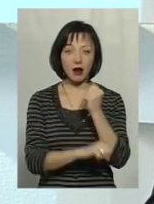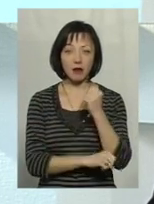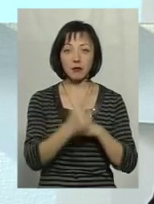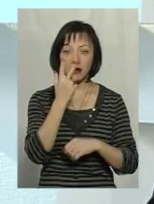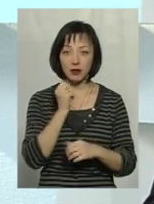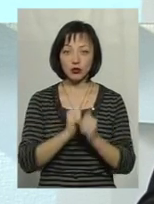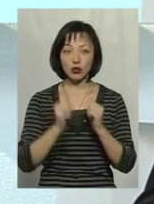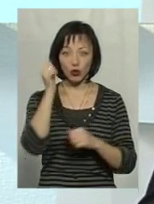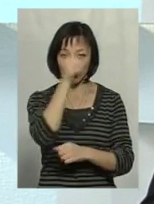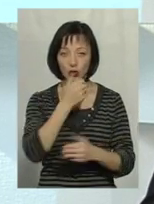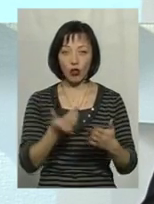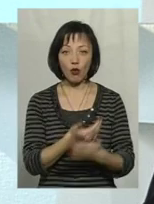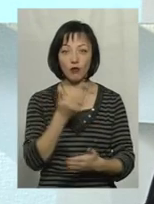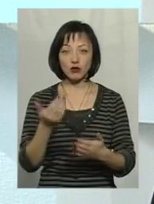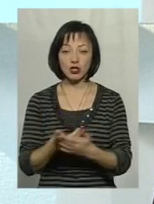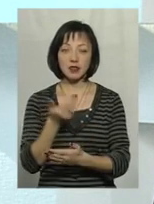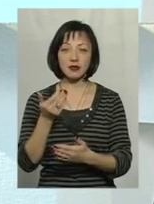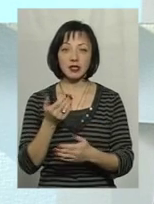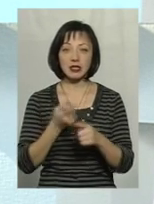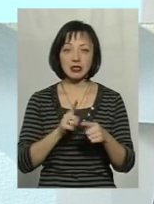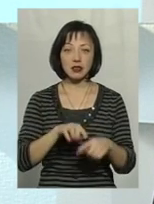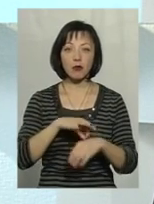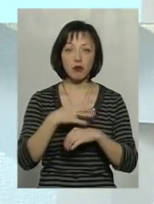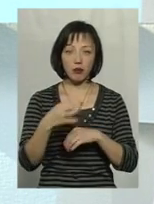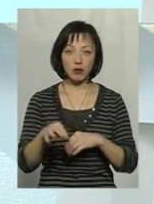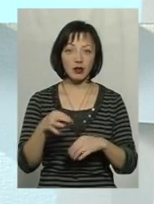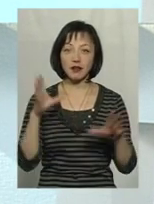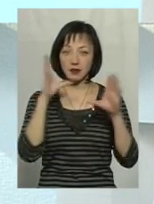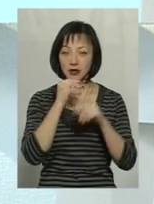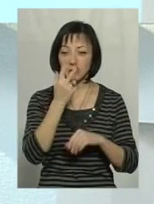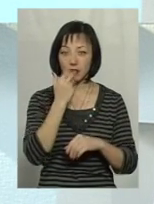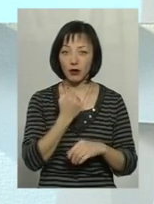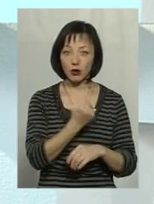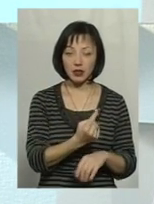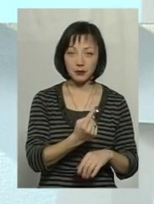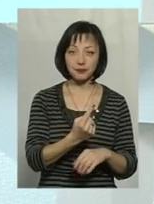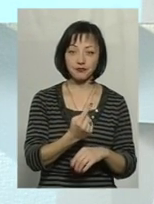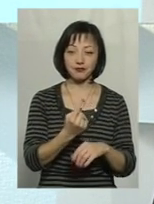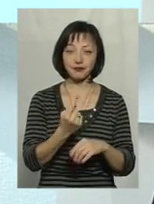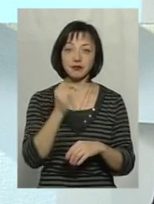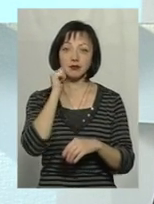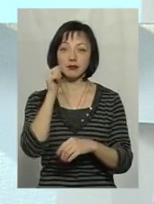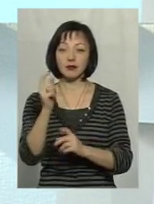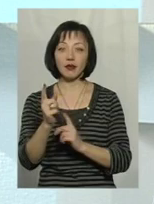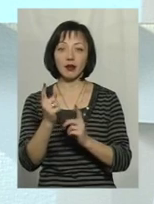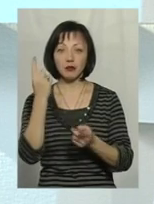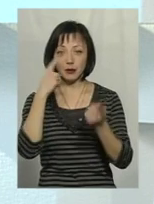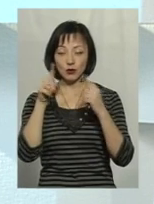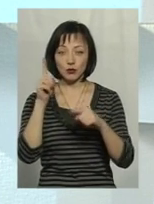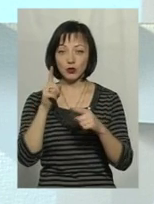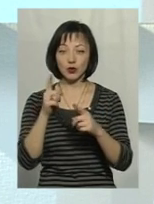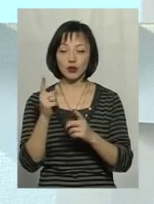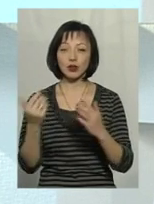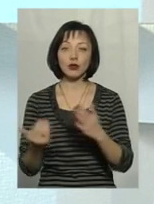кожнорічних новшеств. Це боляче б'є, бо не встигнеш пристосуватися до одних напрямків